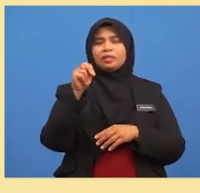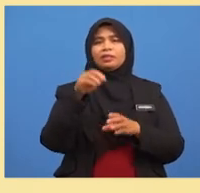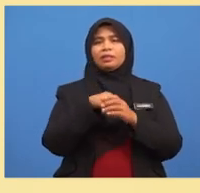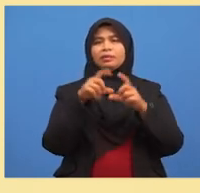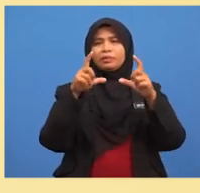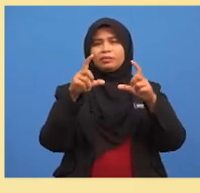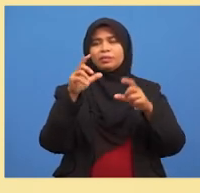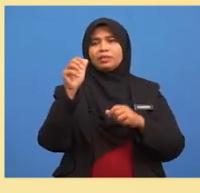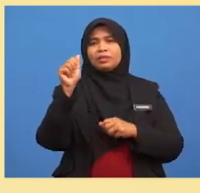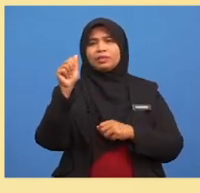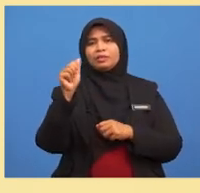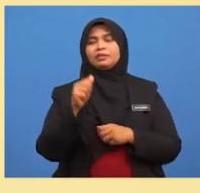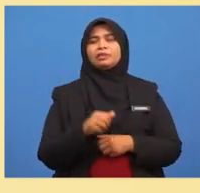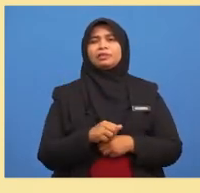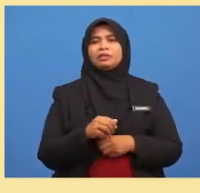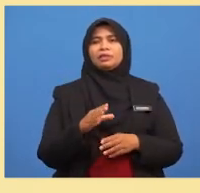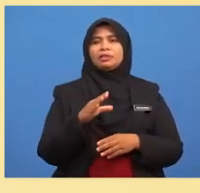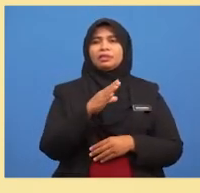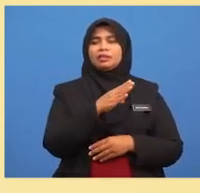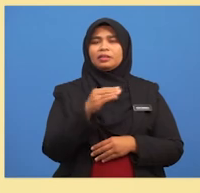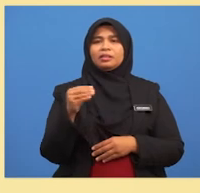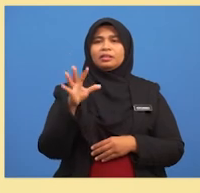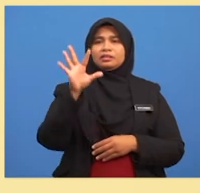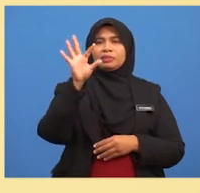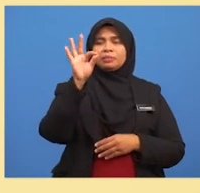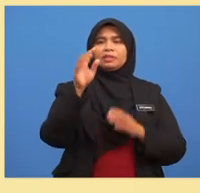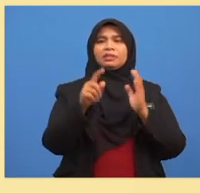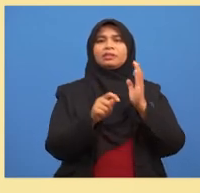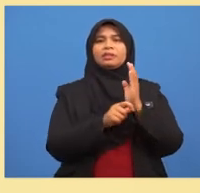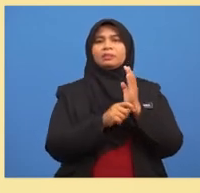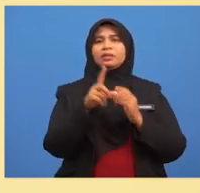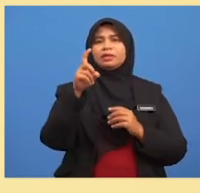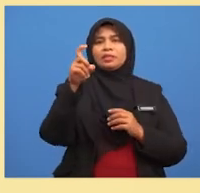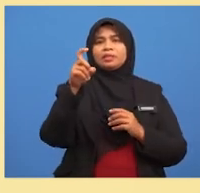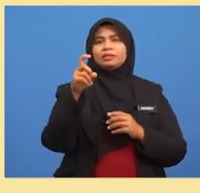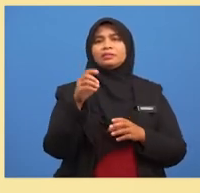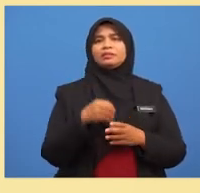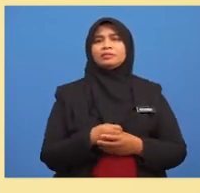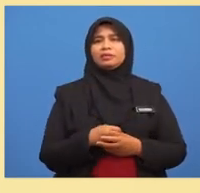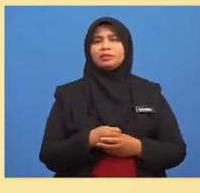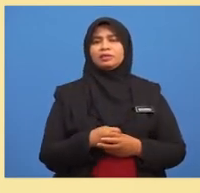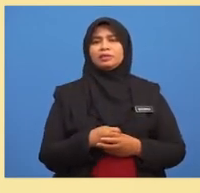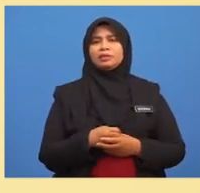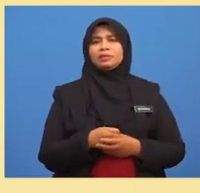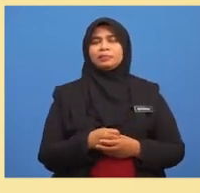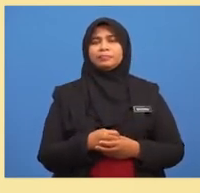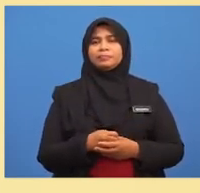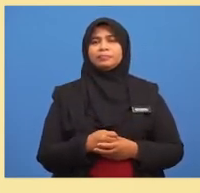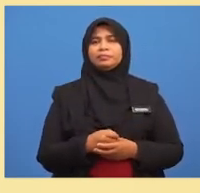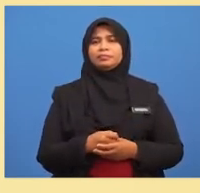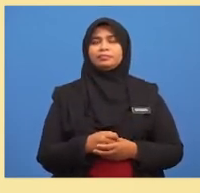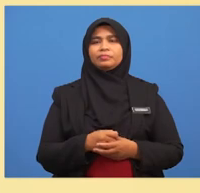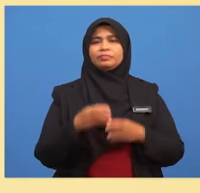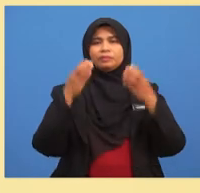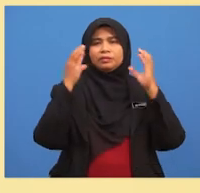A Dan 9 tambah X pada N dalam kurungan S Cikgu